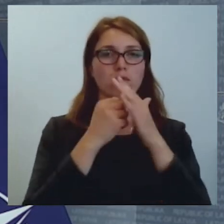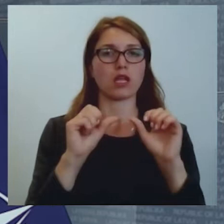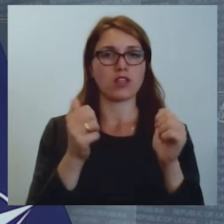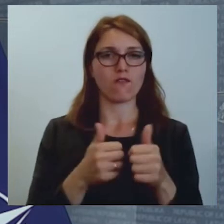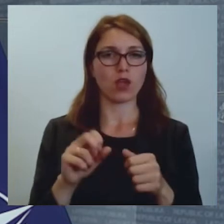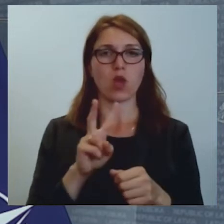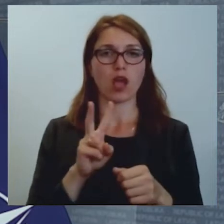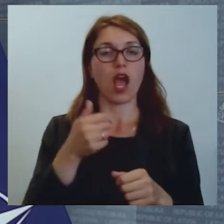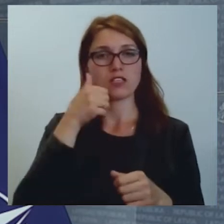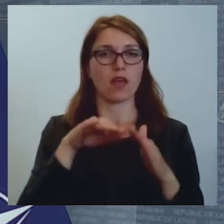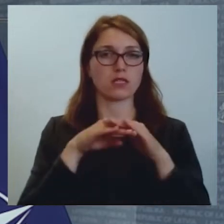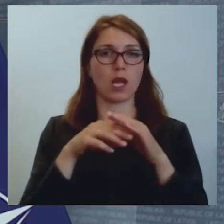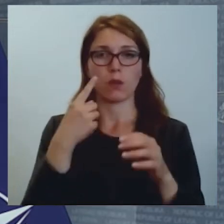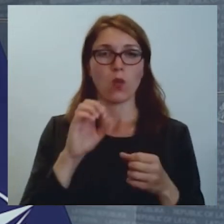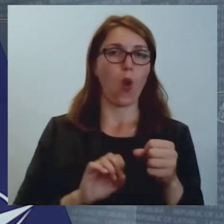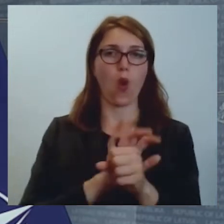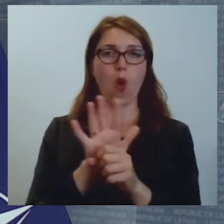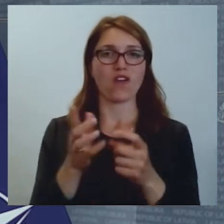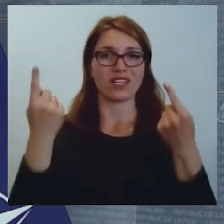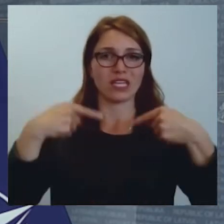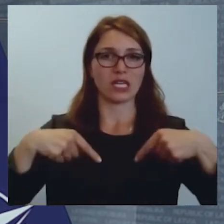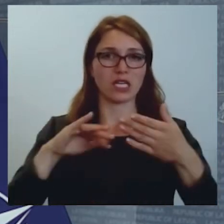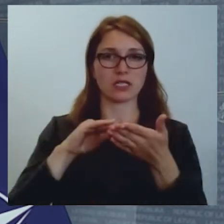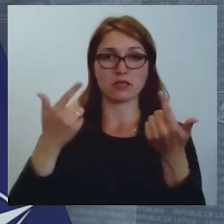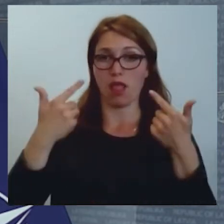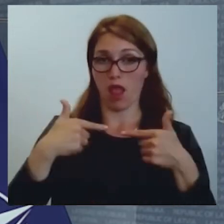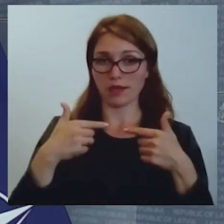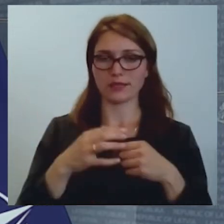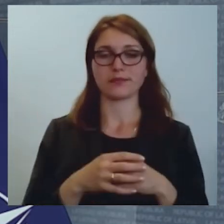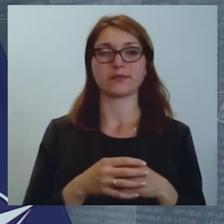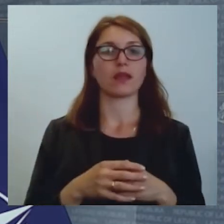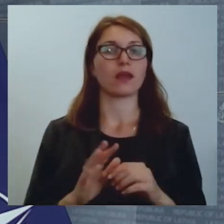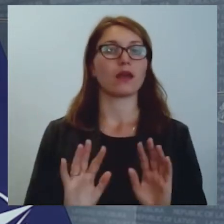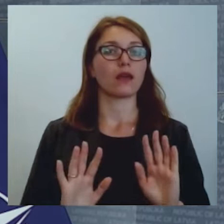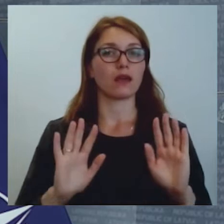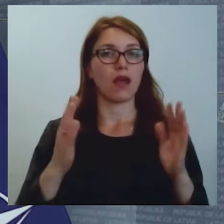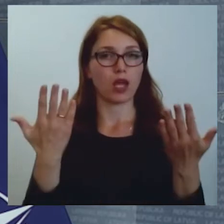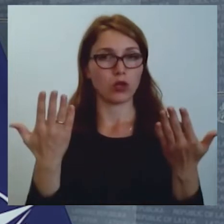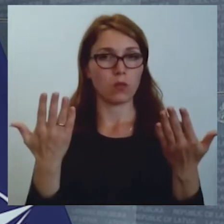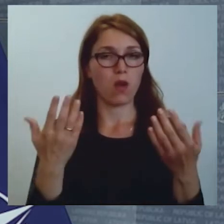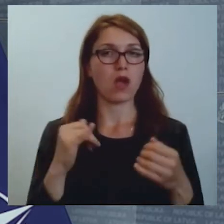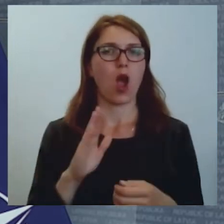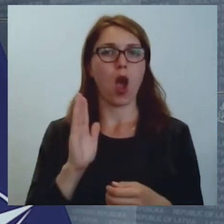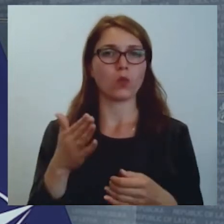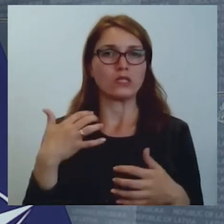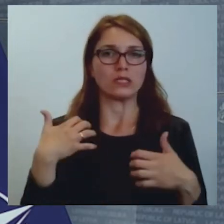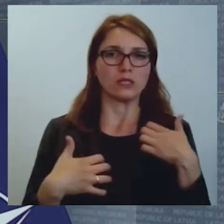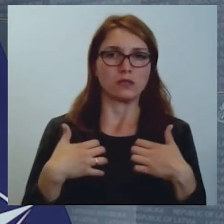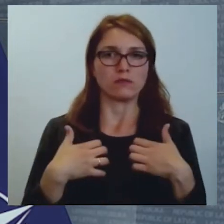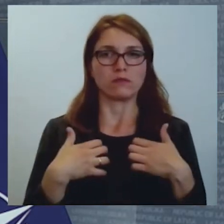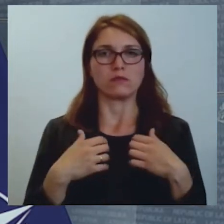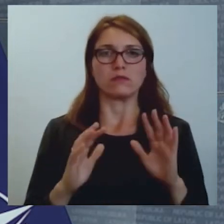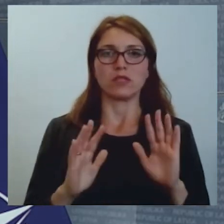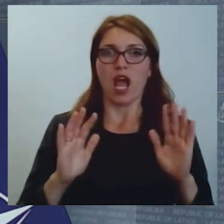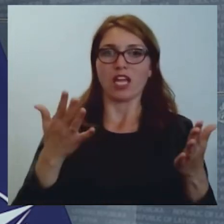Covid krīzes laika. Šeit es gribētu pieminēt gadījumā, ja būs saspringums un nepieciešamība